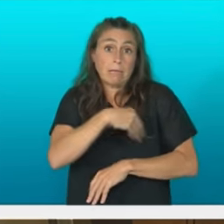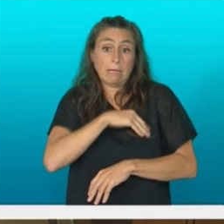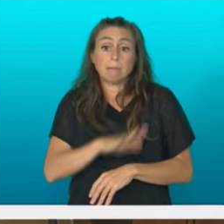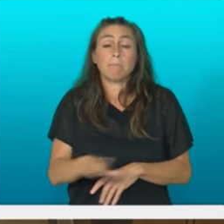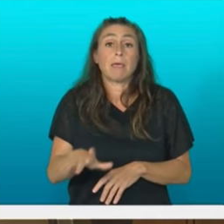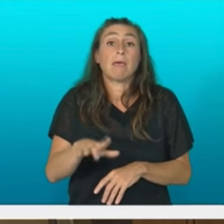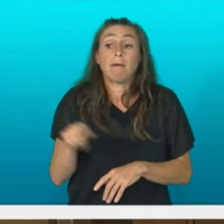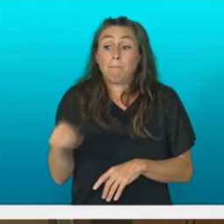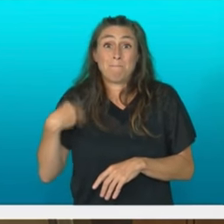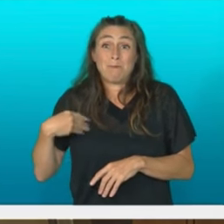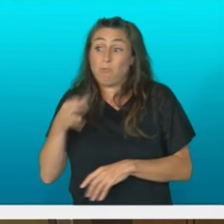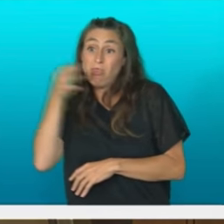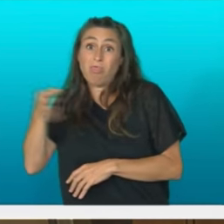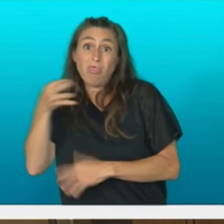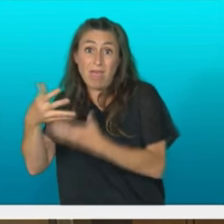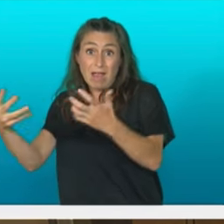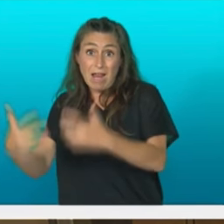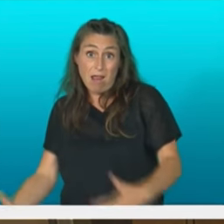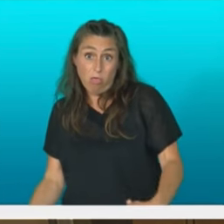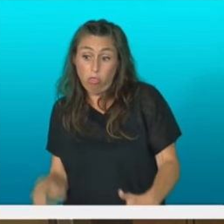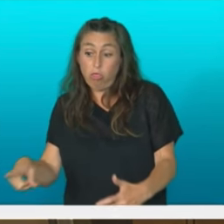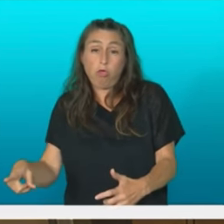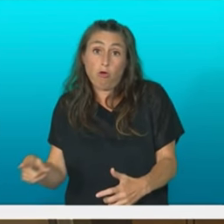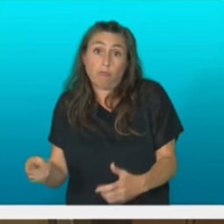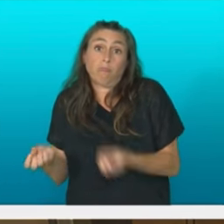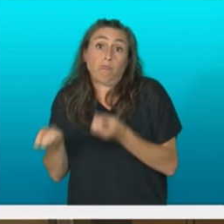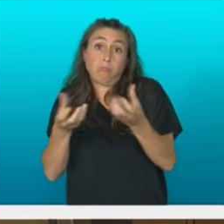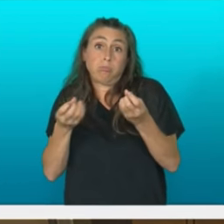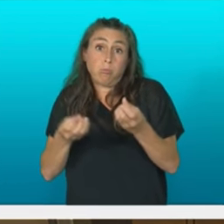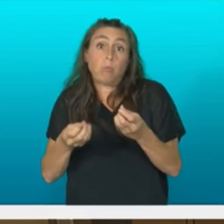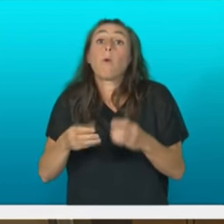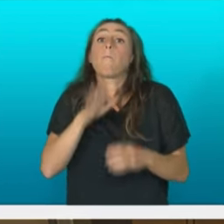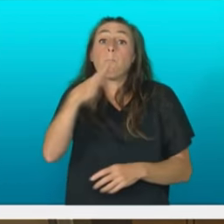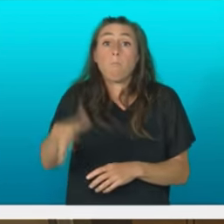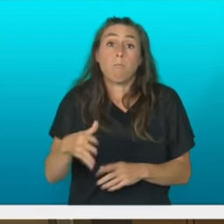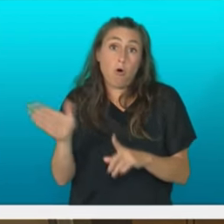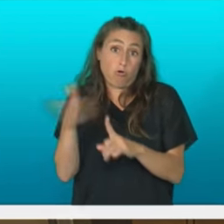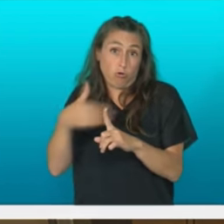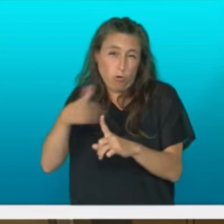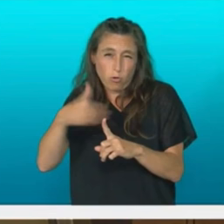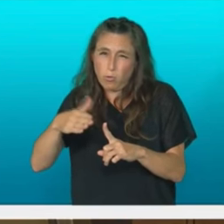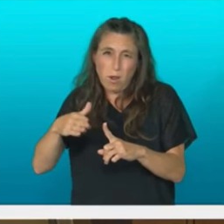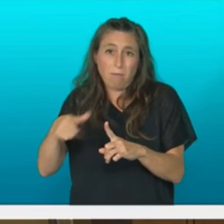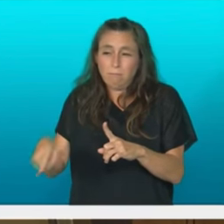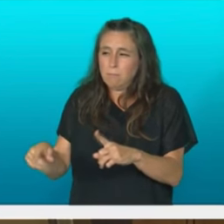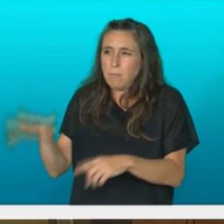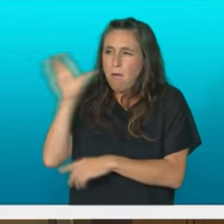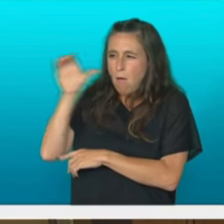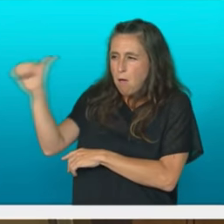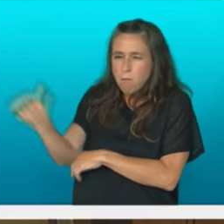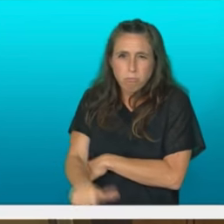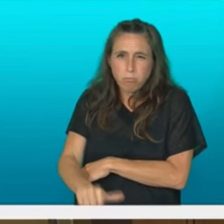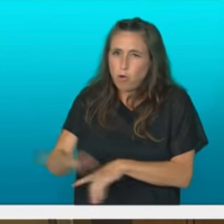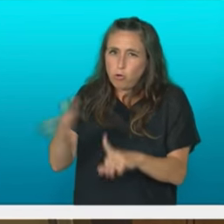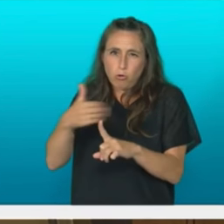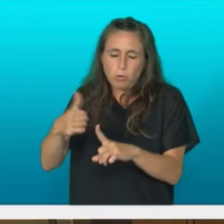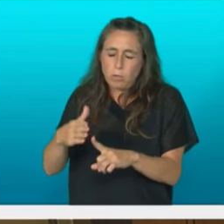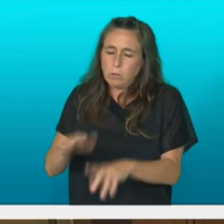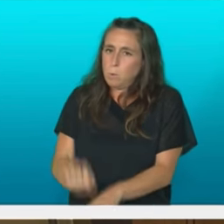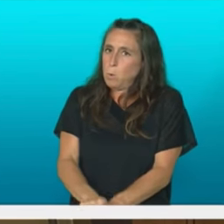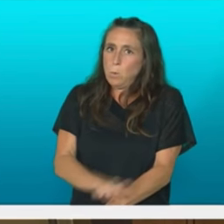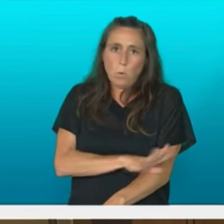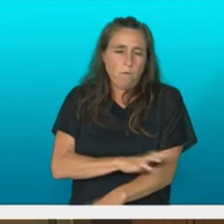deklarazio eta non jarritutako makrosumari ba, tortura laikuko atasun izugarriak entzuteko aukera izan dugu bertan, eta